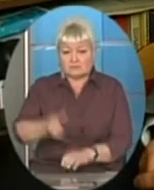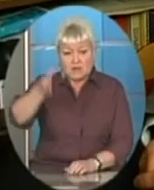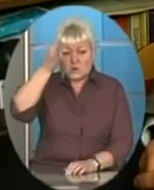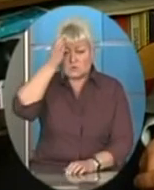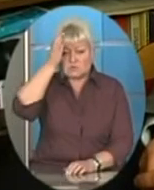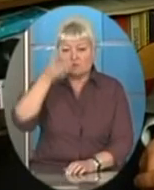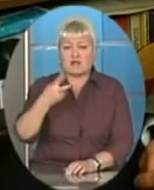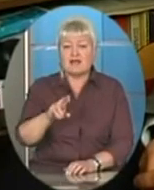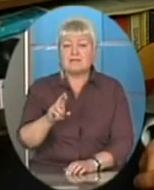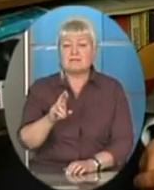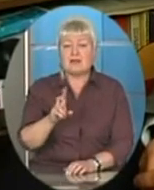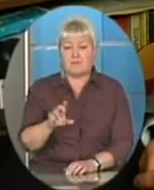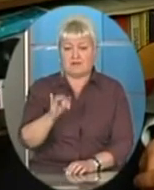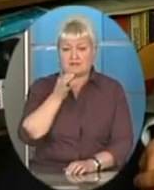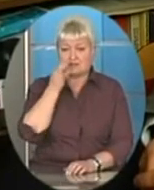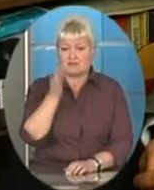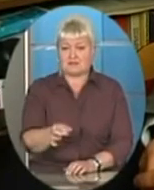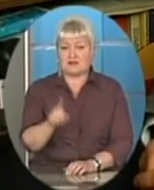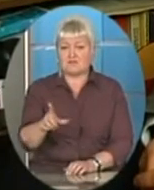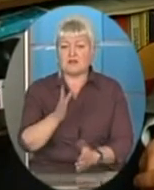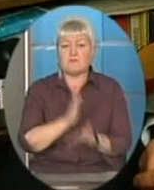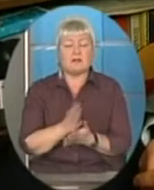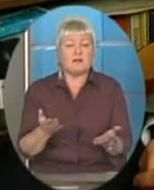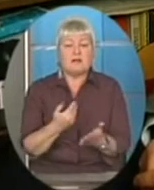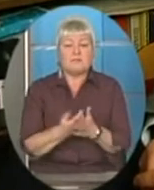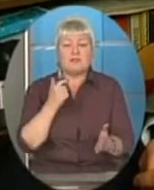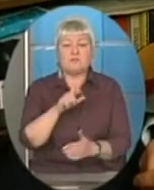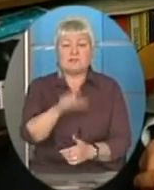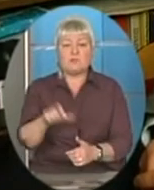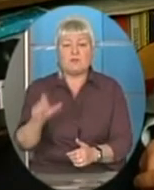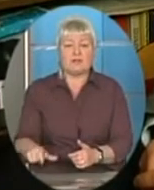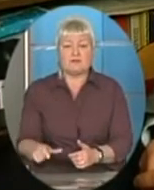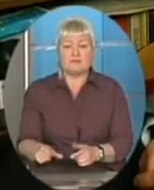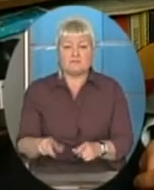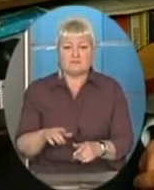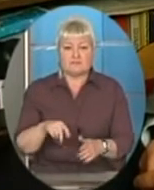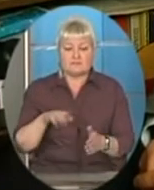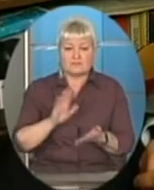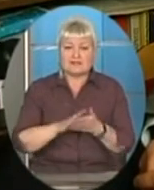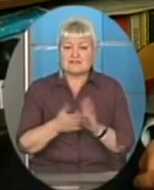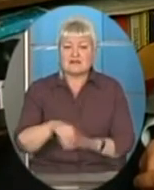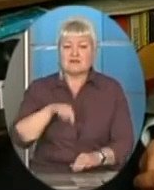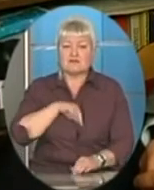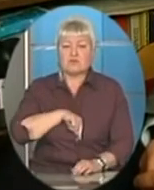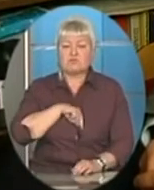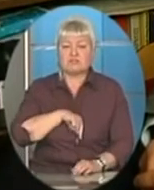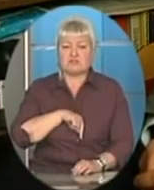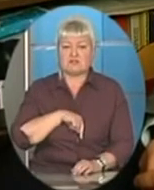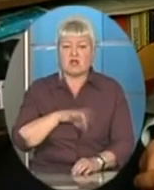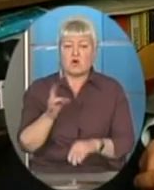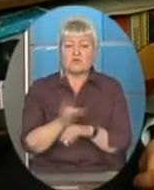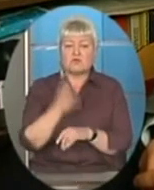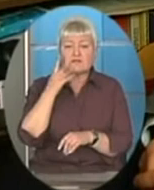так сказав, вона мала якийсь дійсно не від людей, не від цього світу стан душі. То одного разу, коли вона